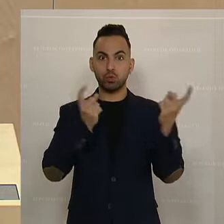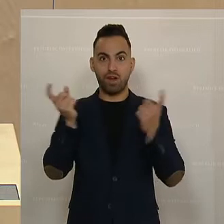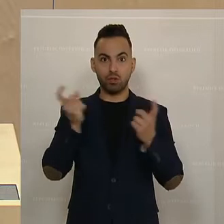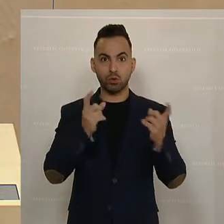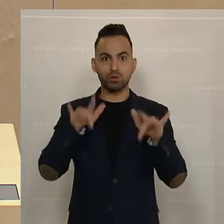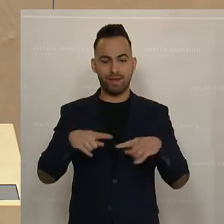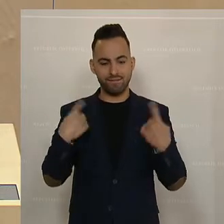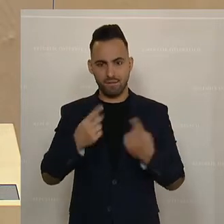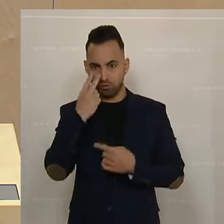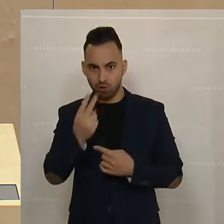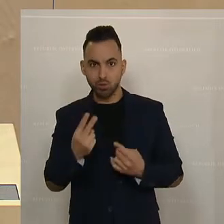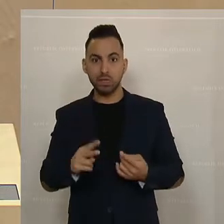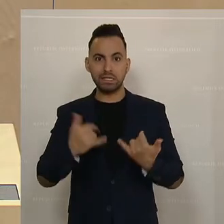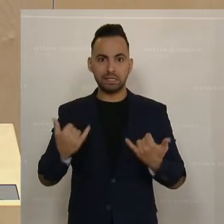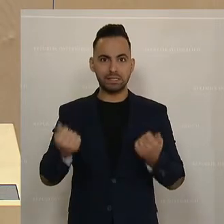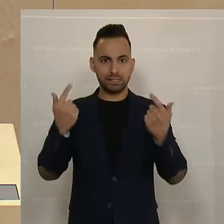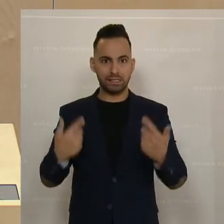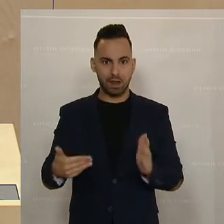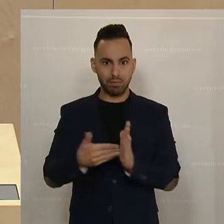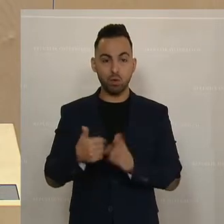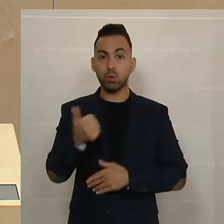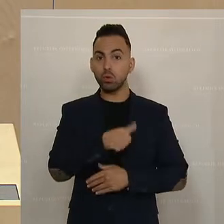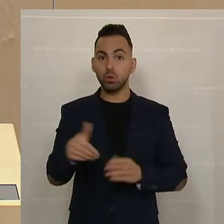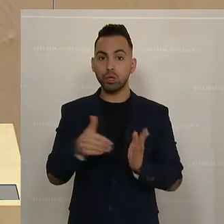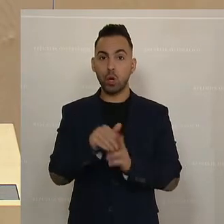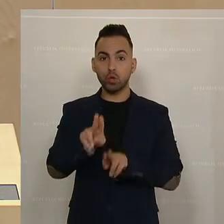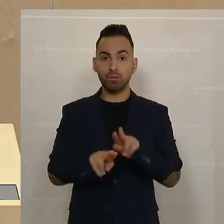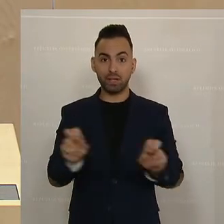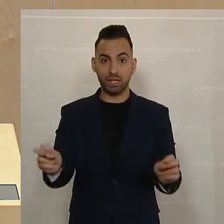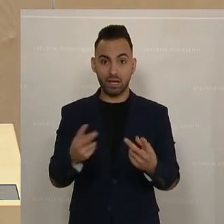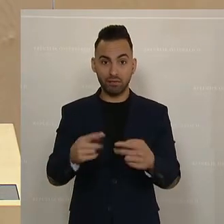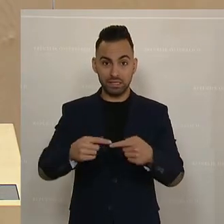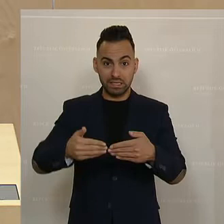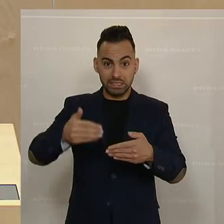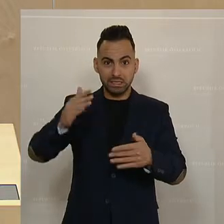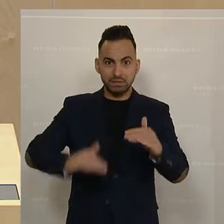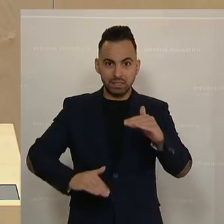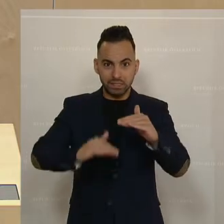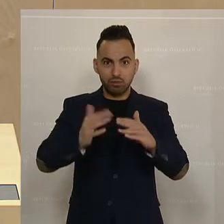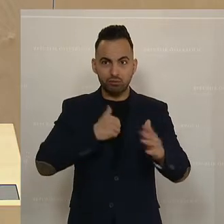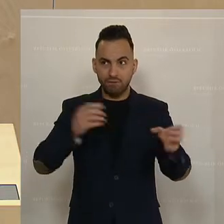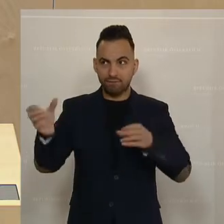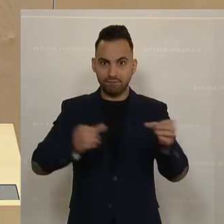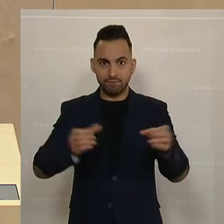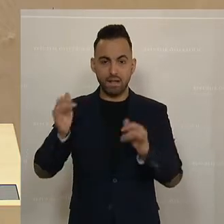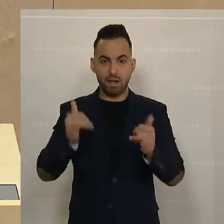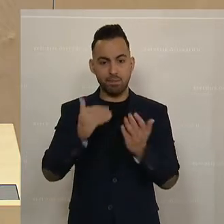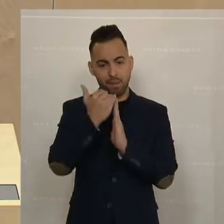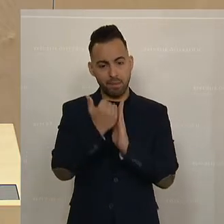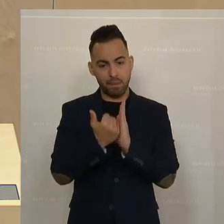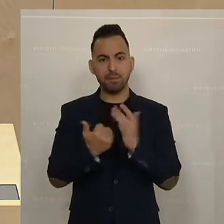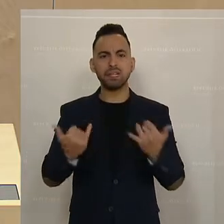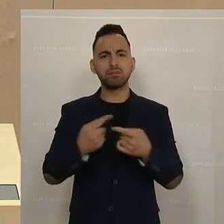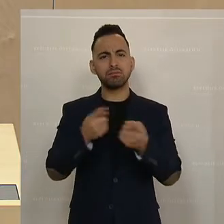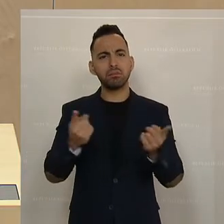die Zahl, die notwendig ist, die 100.000 Pflegekräfte, die wir brauchen, tatsächlich erreichen können. All das sind jetzt vielleicht